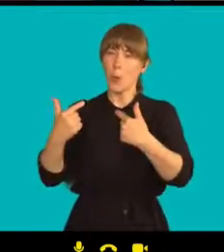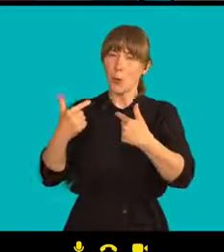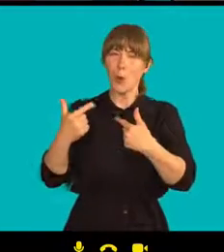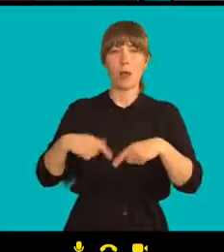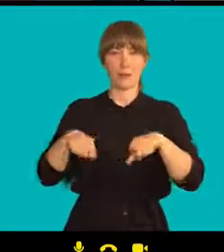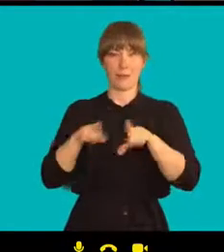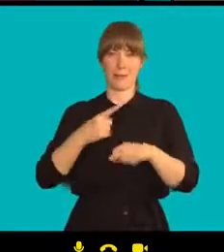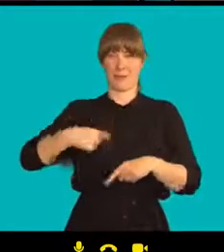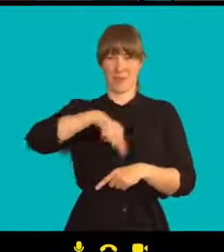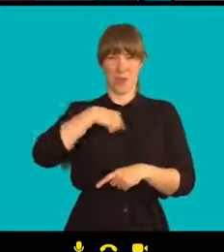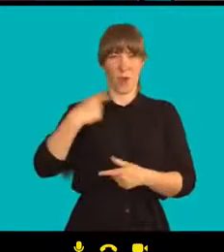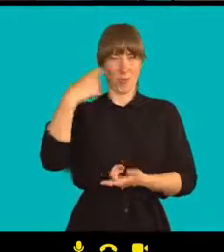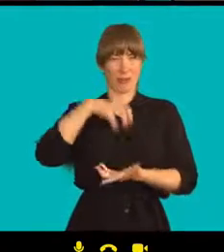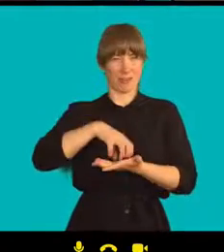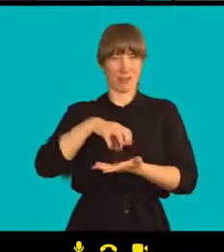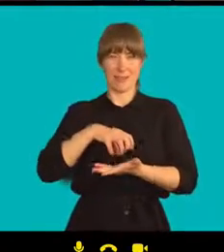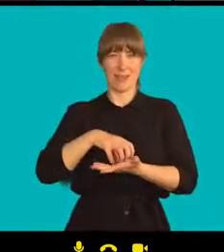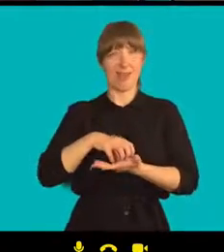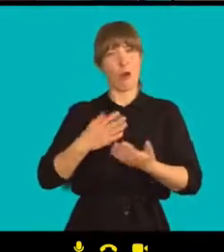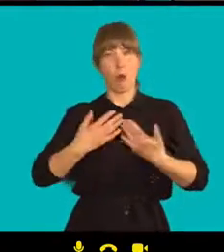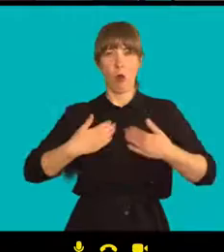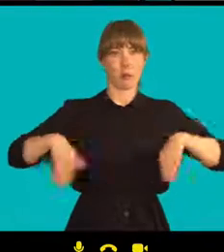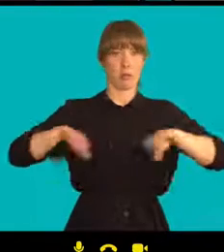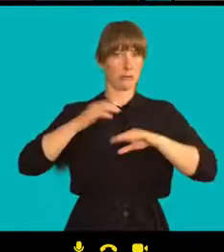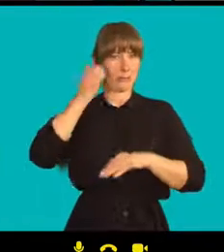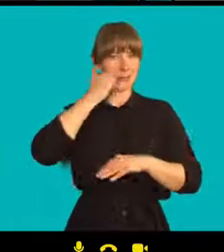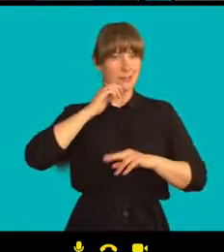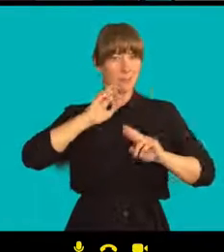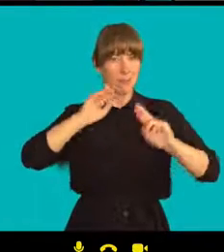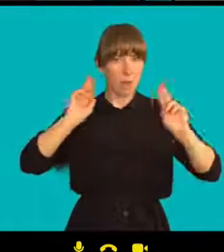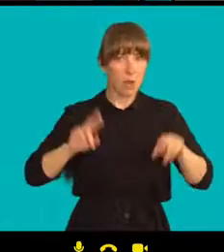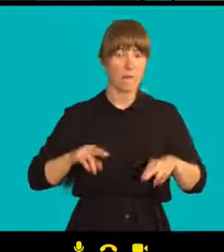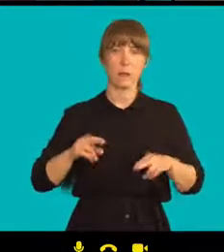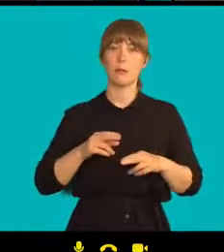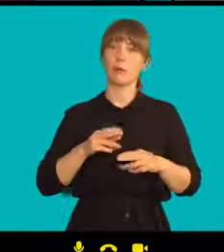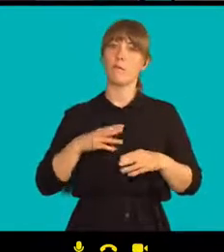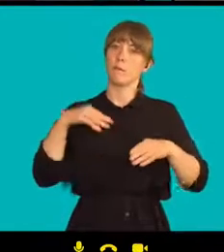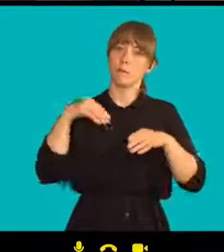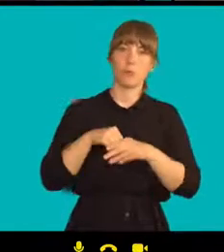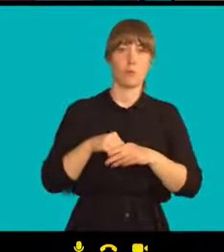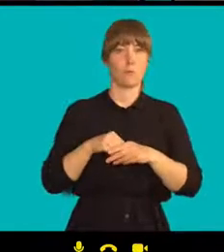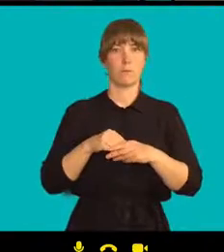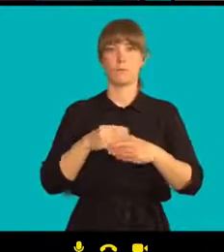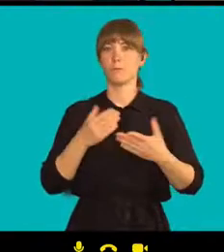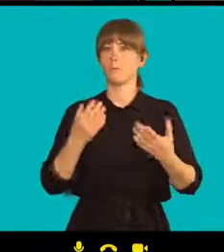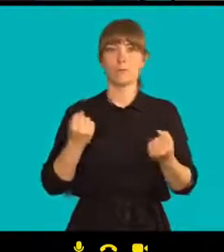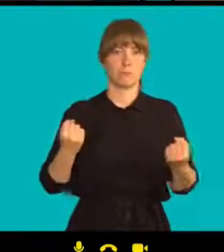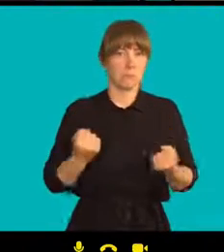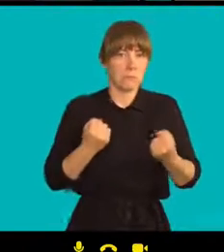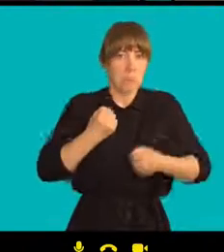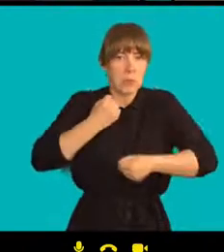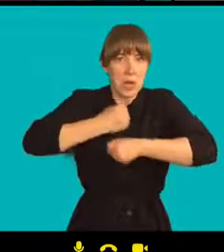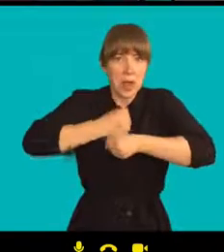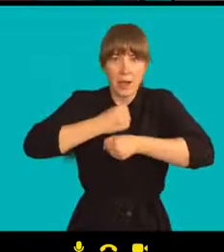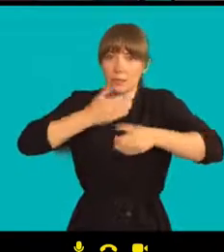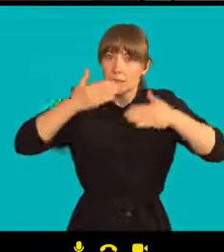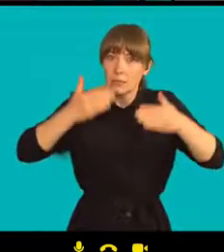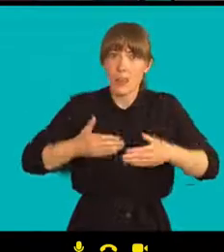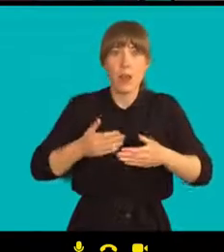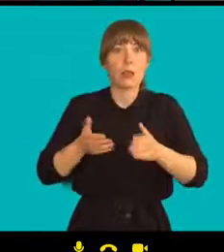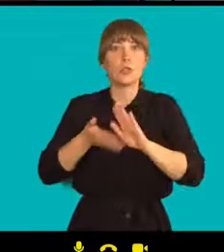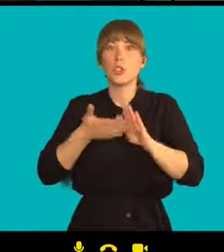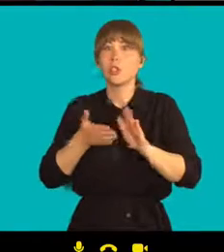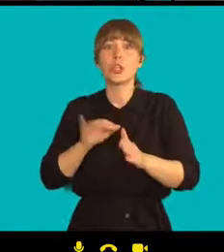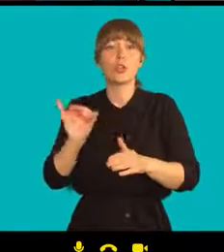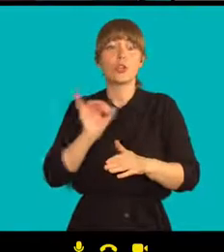ochrancí lidských práv pracujeme, ale taková podpora například pro lidi z